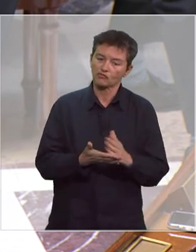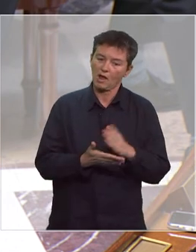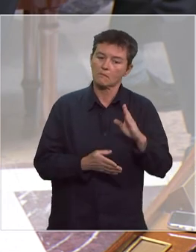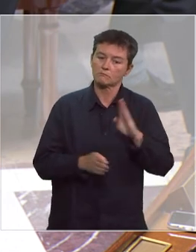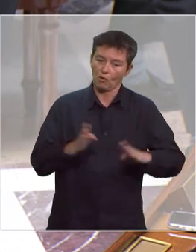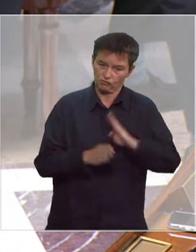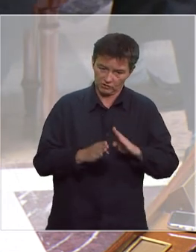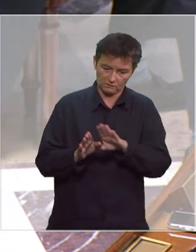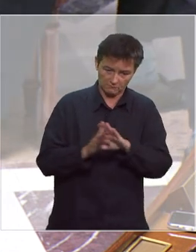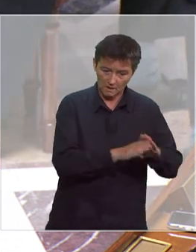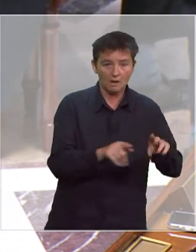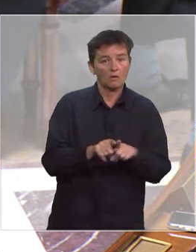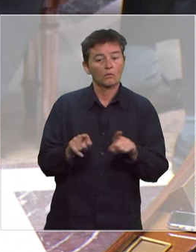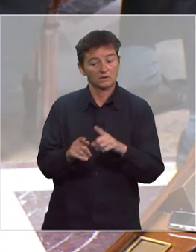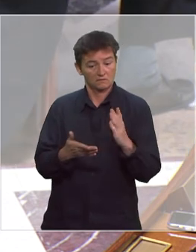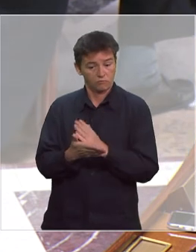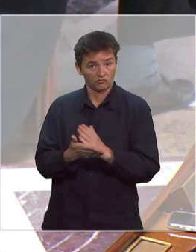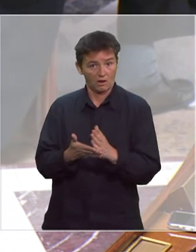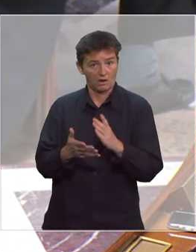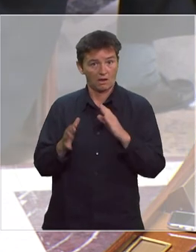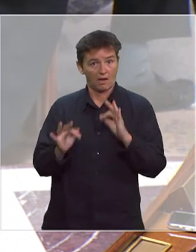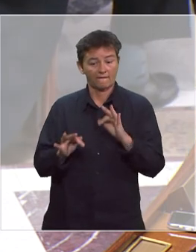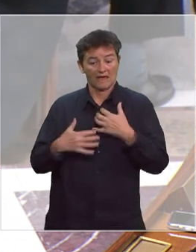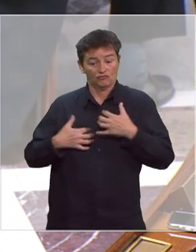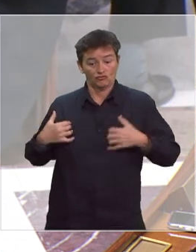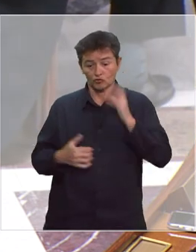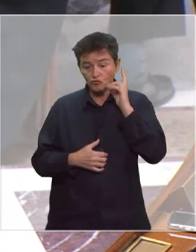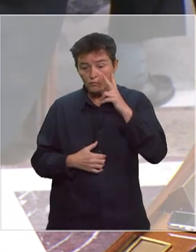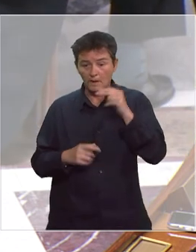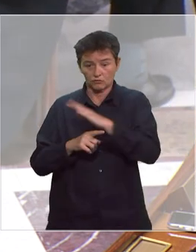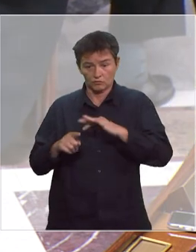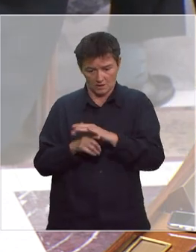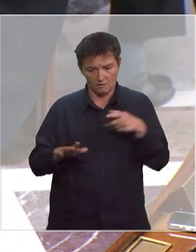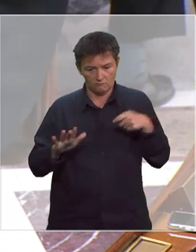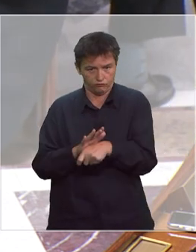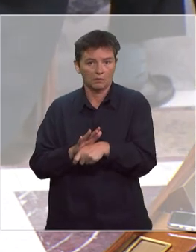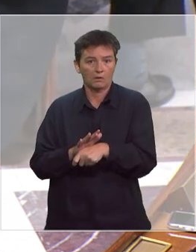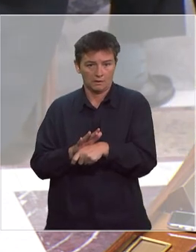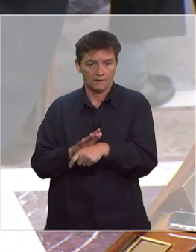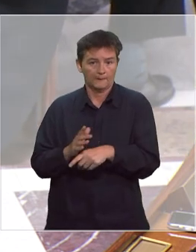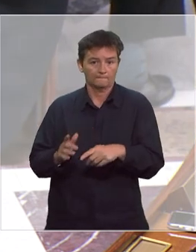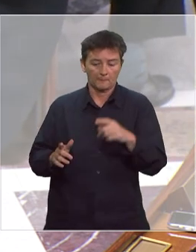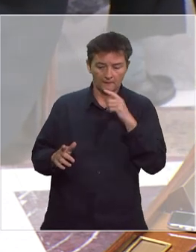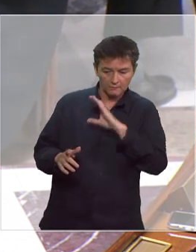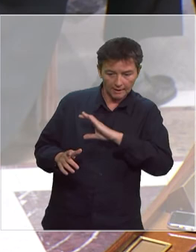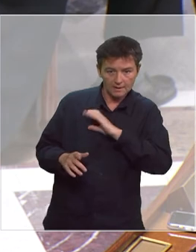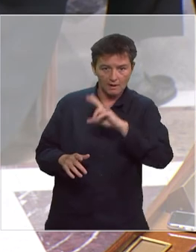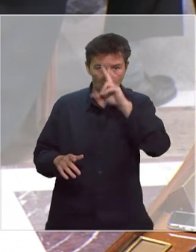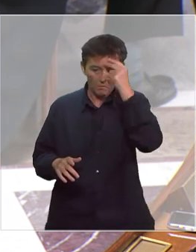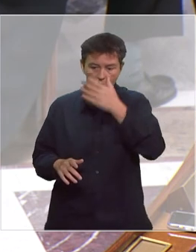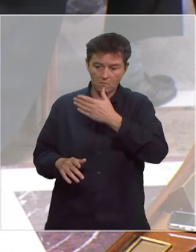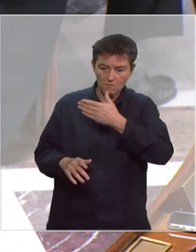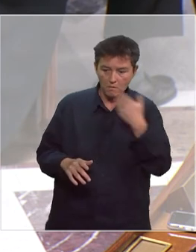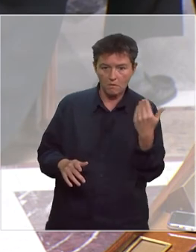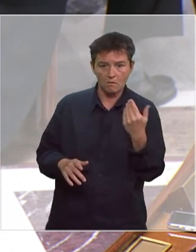nous finançons aussi des projets dans le cadre des sciences humaines et sociales pour nous permettre là aussi de mieux comprendre quelle est